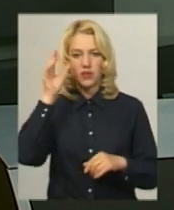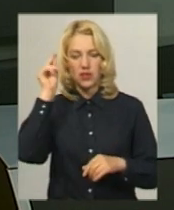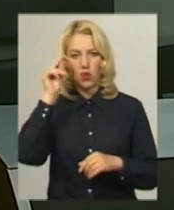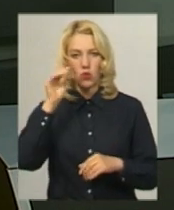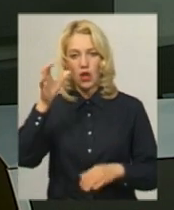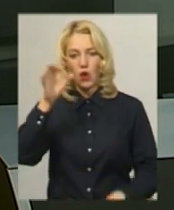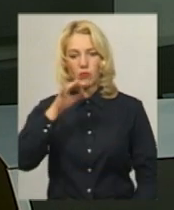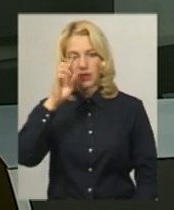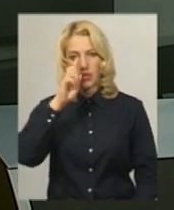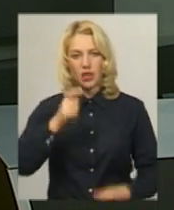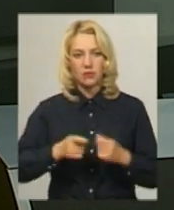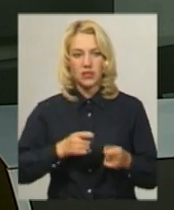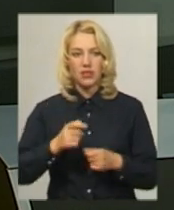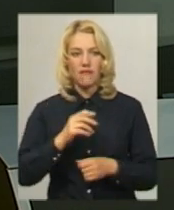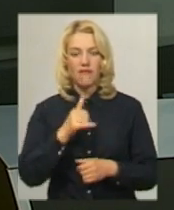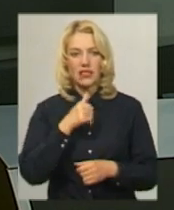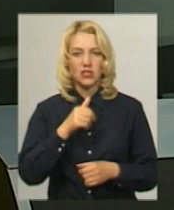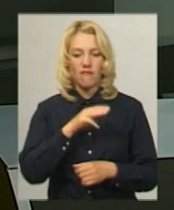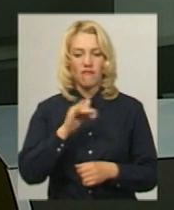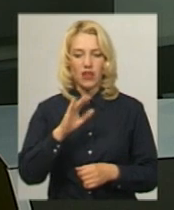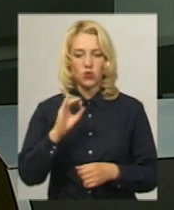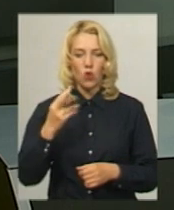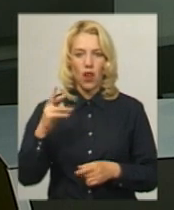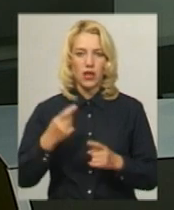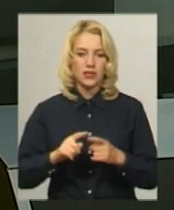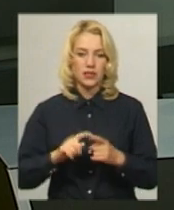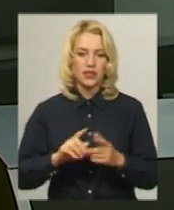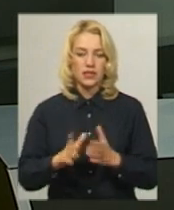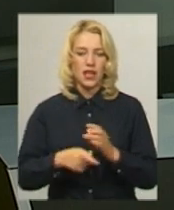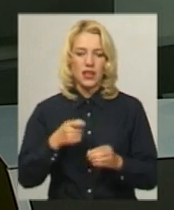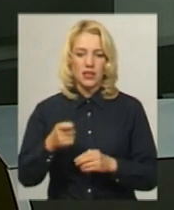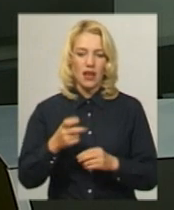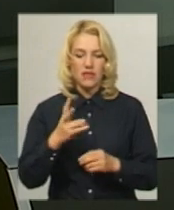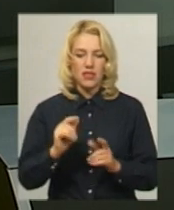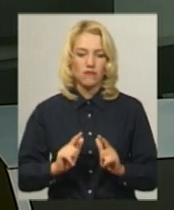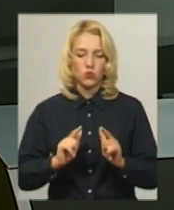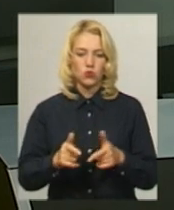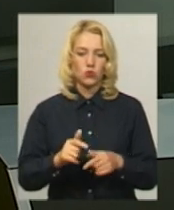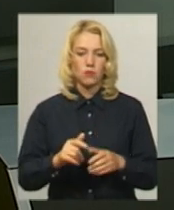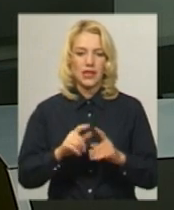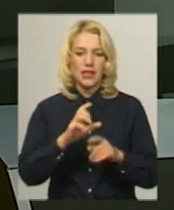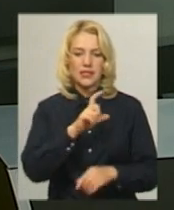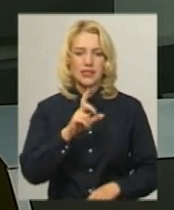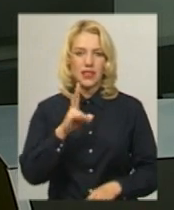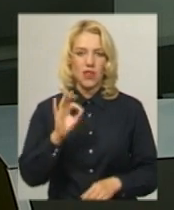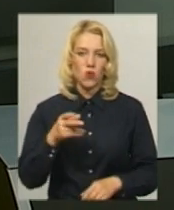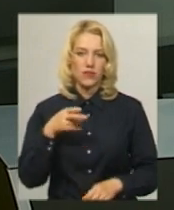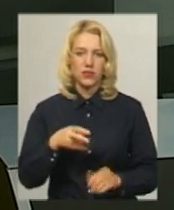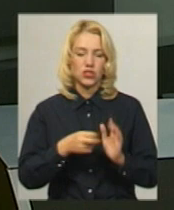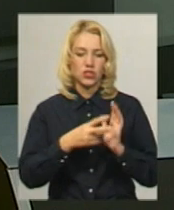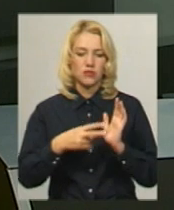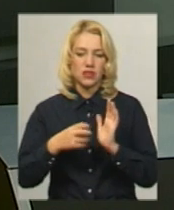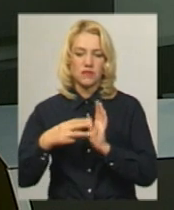облдержадміністрації Олег Фасоля. Це заява на вступ, сертифікат про складені тести з ЗНО за 2017,